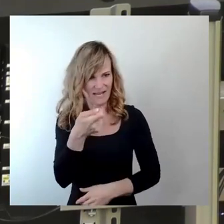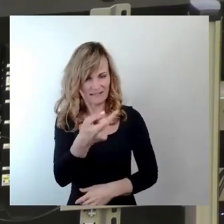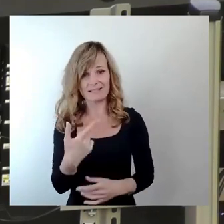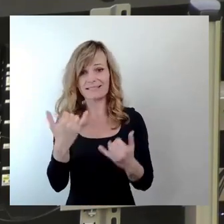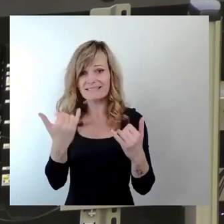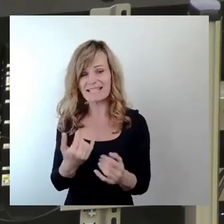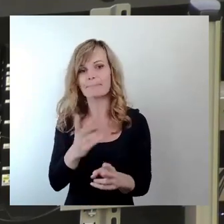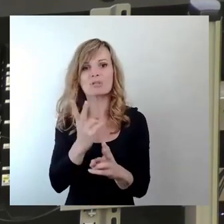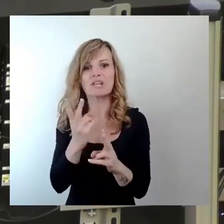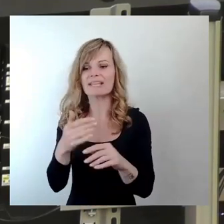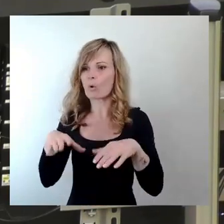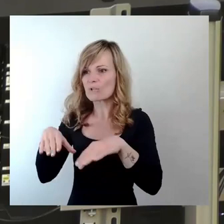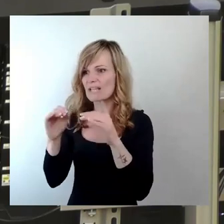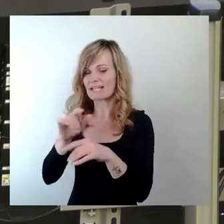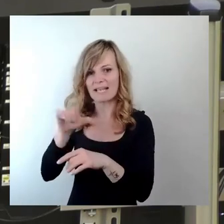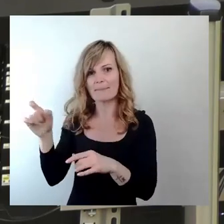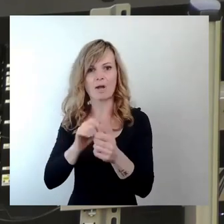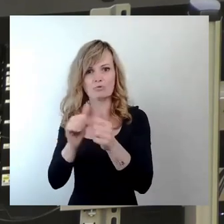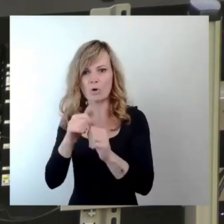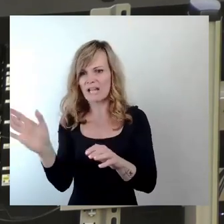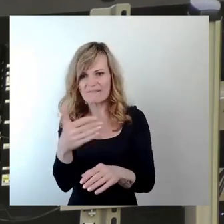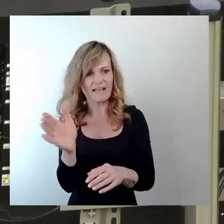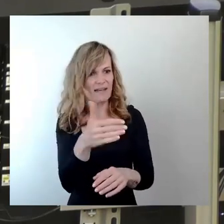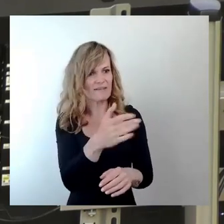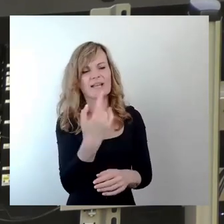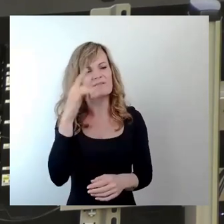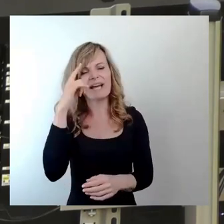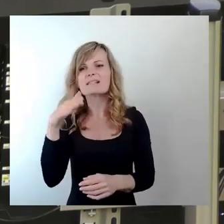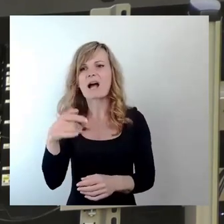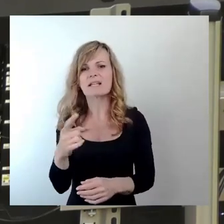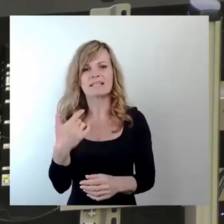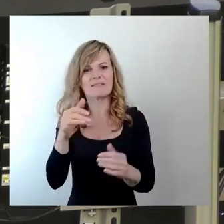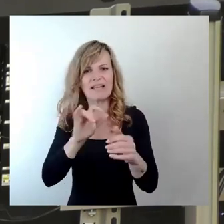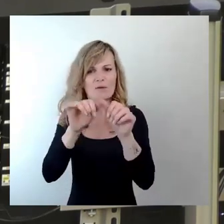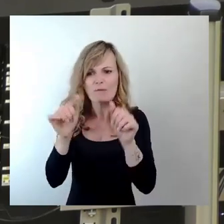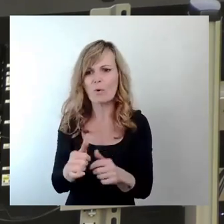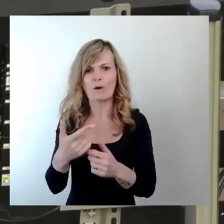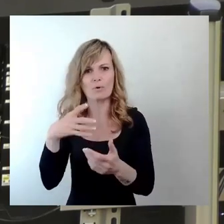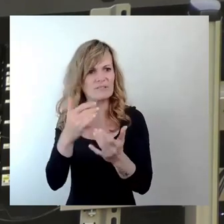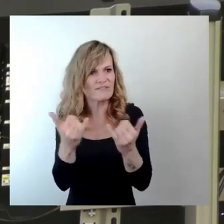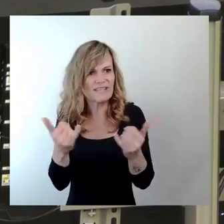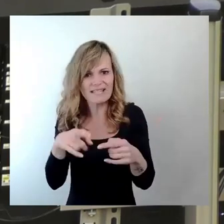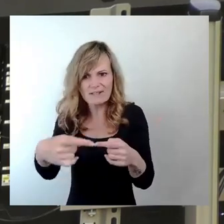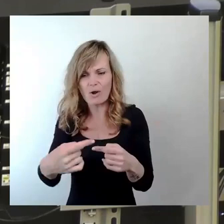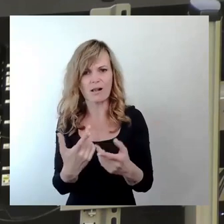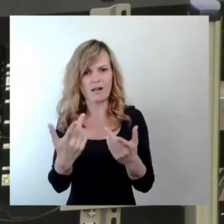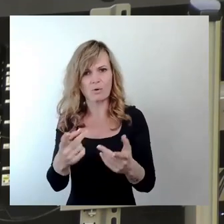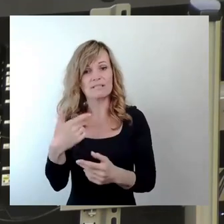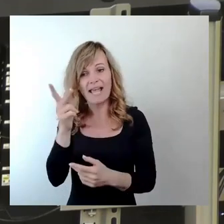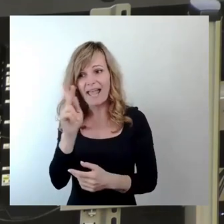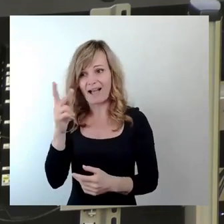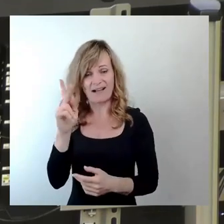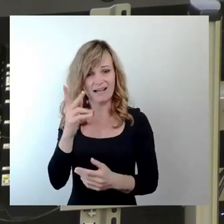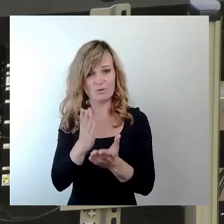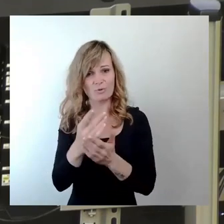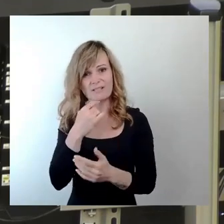Unternehmer, Sportler dort wegjagen. Und Sie wissen noch gar nicht, in welcher Form und wie die stattfindet. Und wie es der Herr Kaden schon gesagt hat, wer isst denn